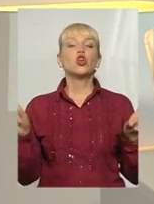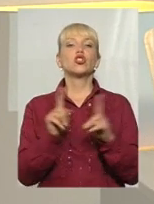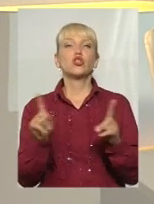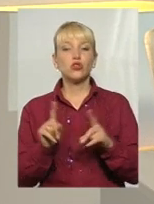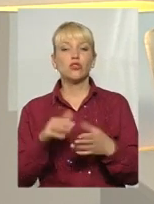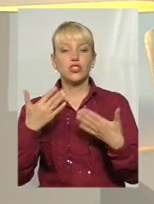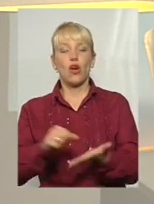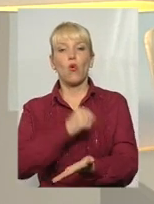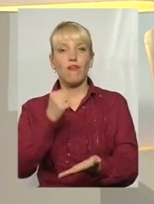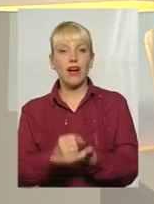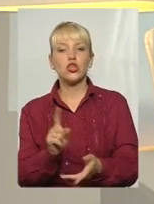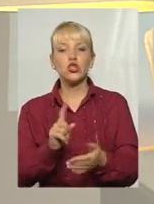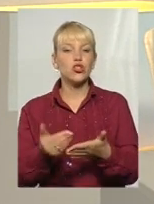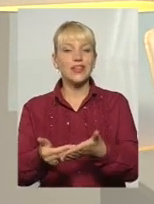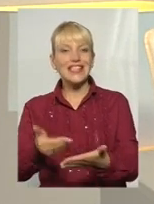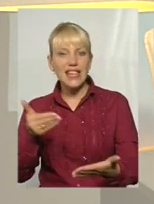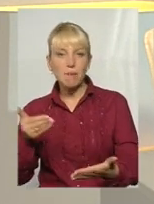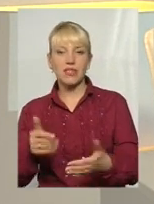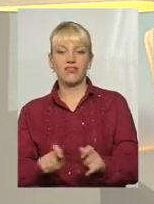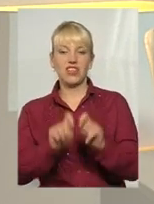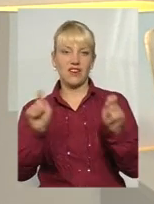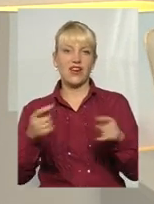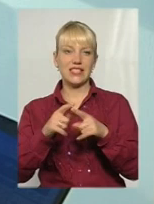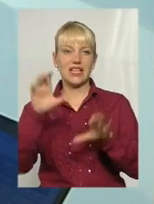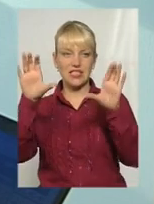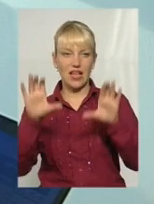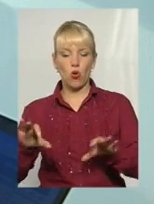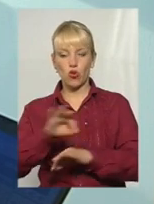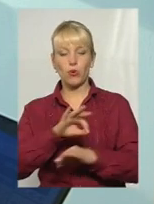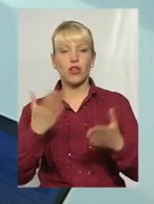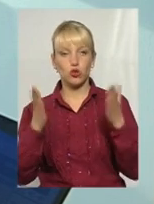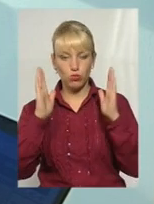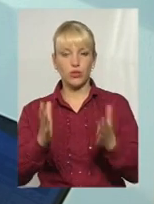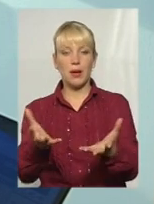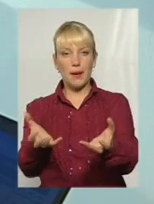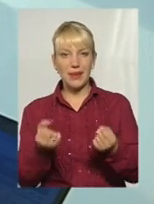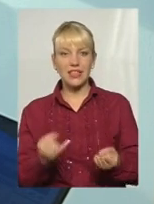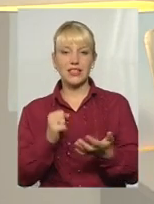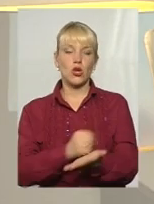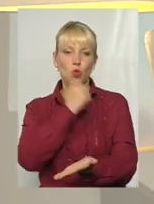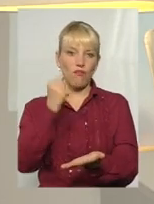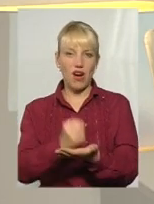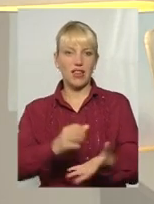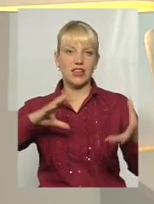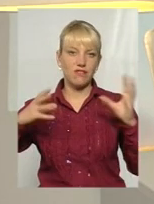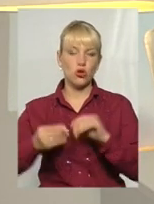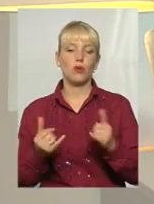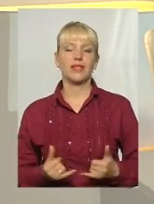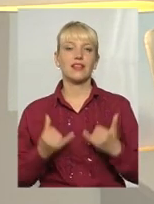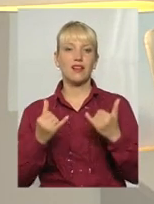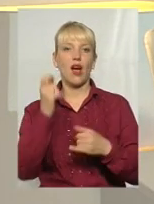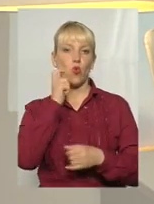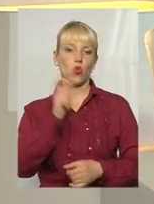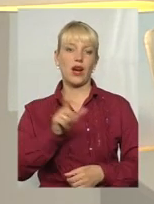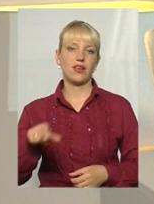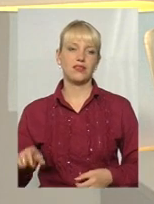що насамперед відкриває цей законопроект? Що він буде прийнятий і ухвалений в цілому? Для українців?